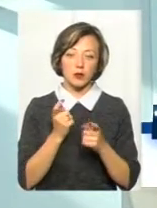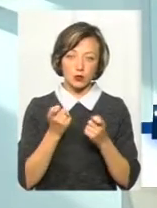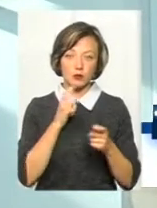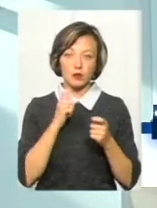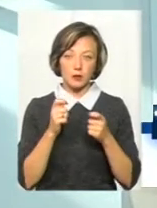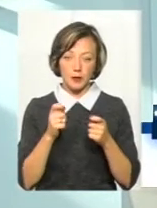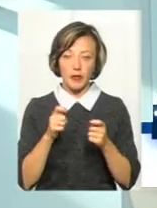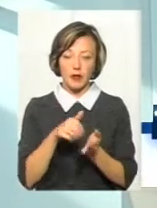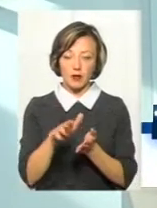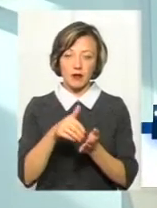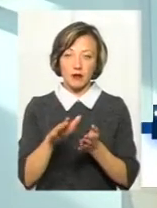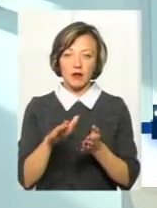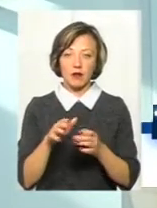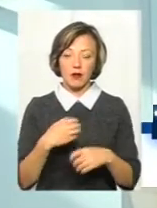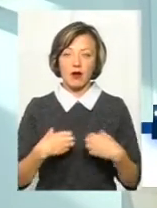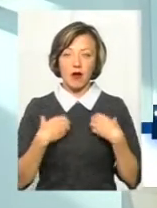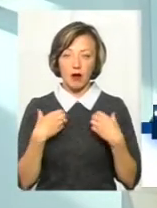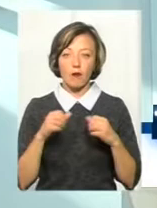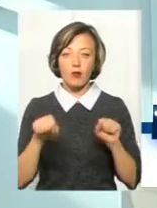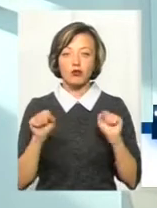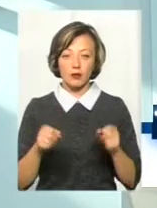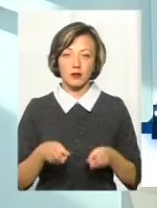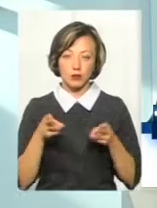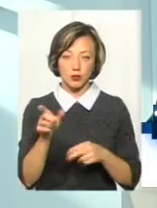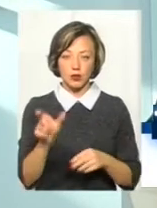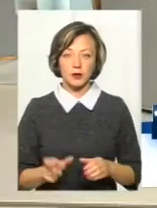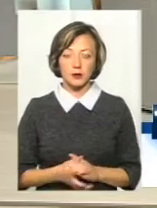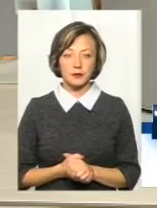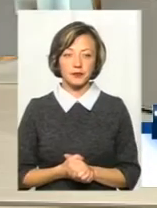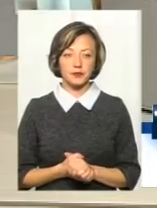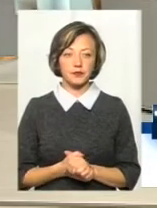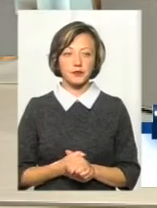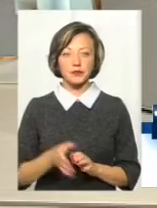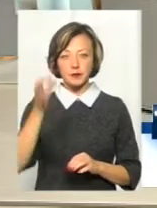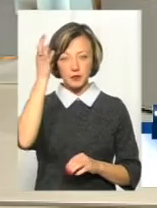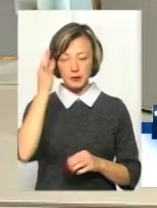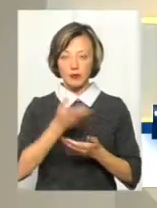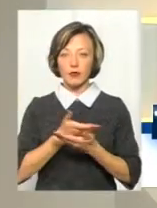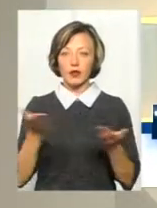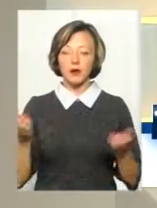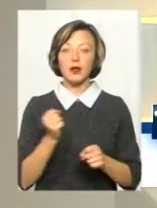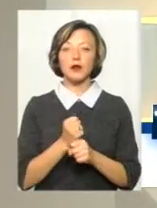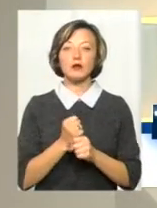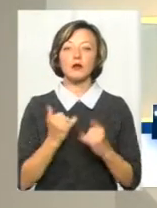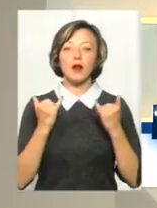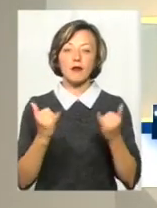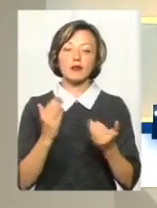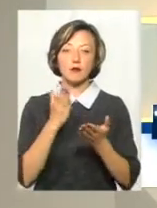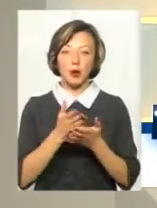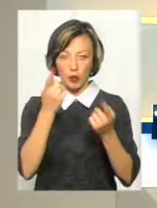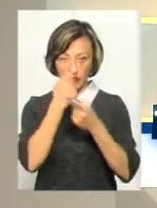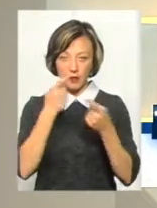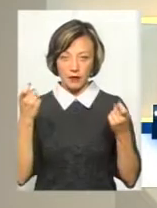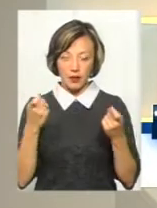відганяє, відлякує потенційних злочинців. Дякую, пане Валерій. Я хочу нагадати нашим телеглядачам, що ми працюємо для вас у